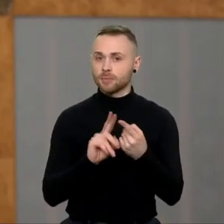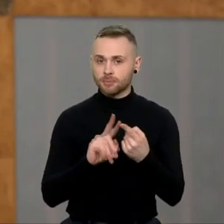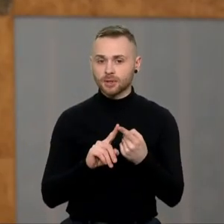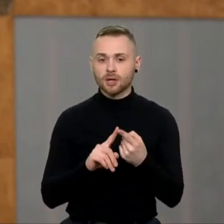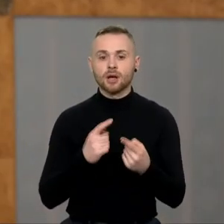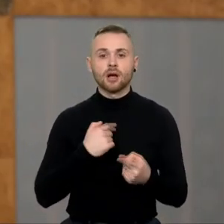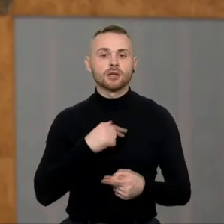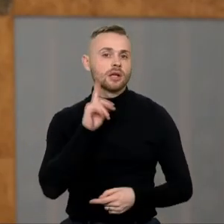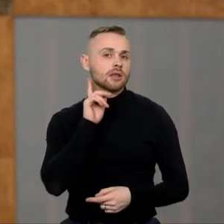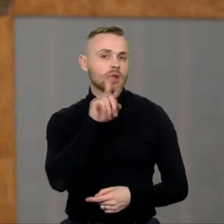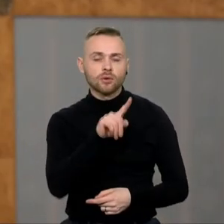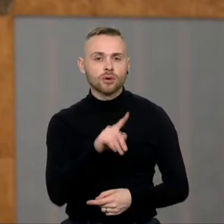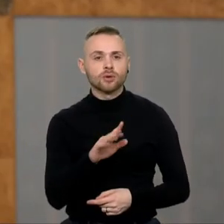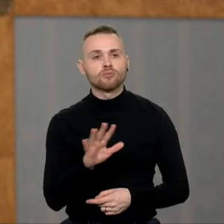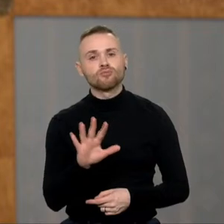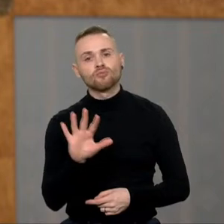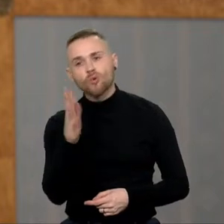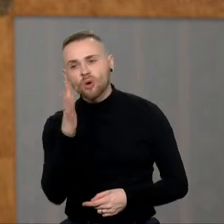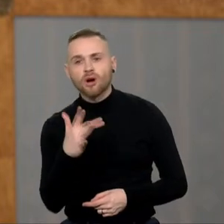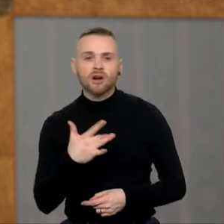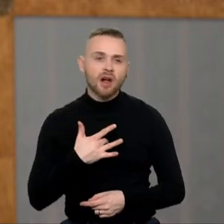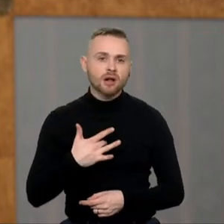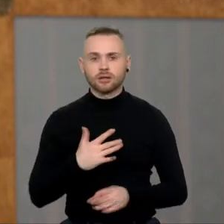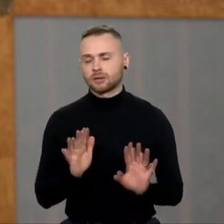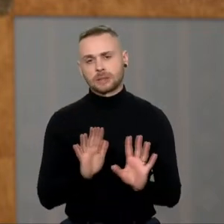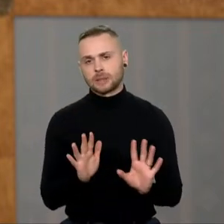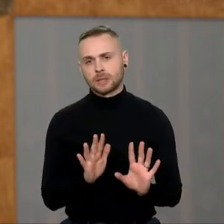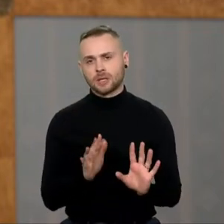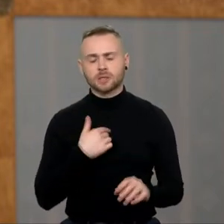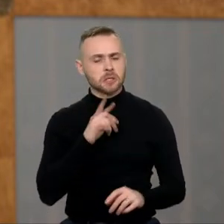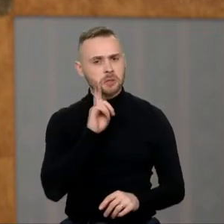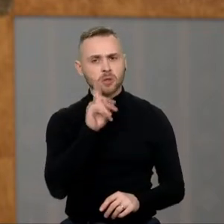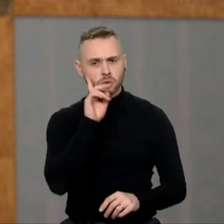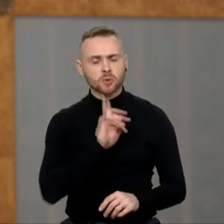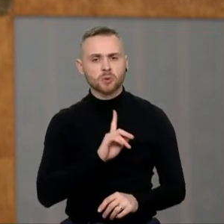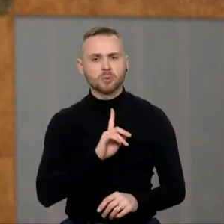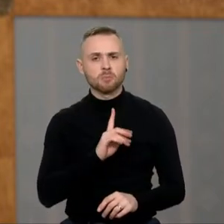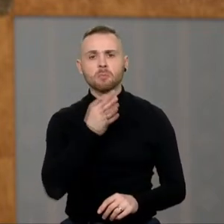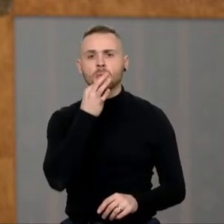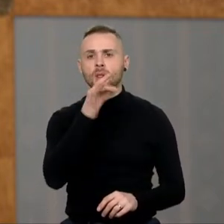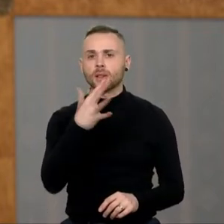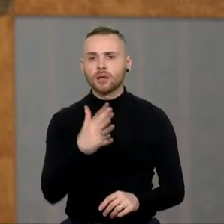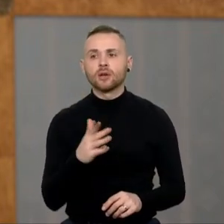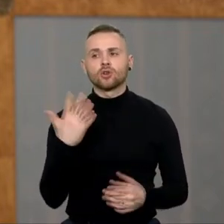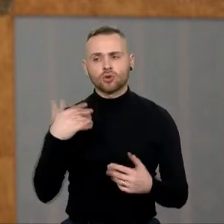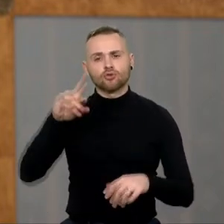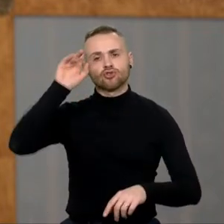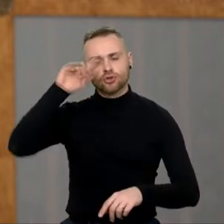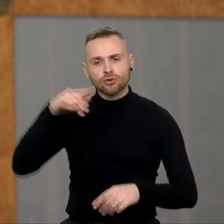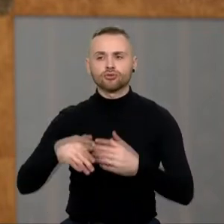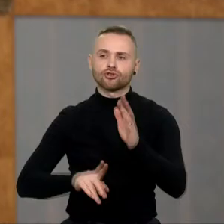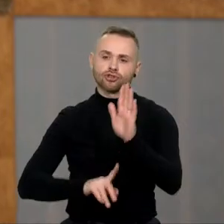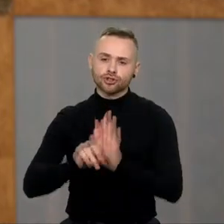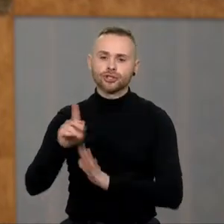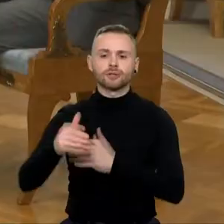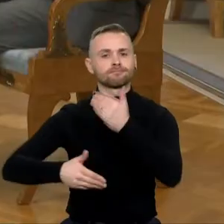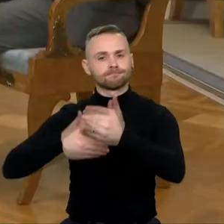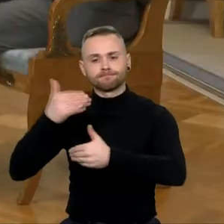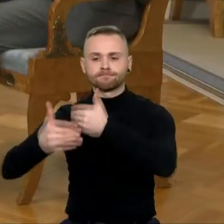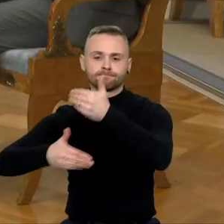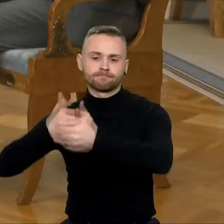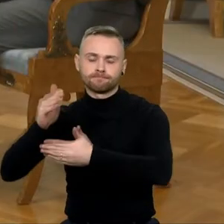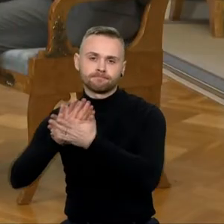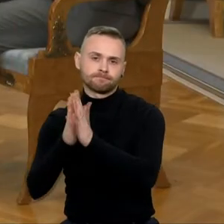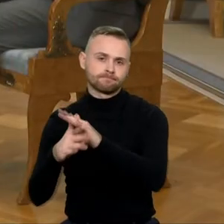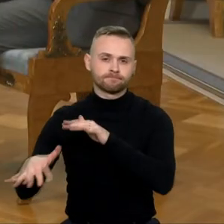kalbėti tariamąją nuosaką, kiek aš žinau, ten procesai vyksta, bet dar kartą kartoju, kita